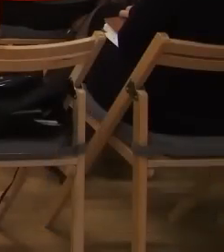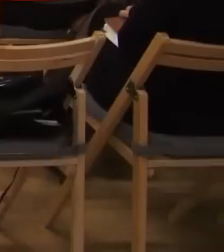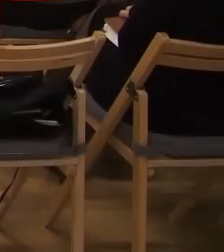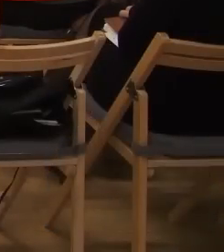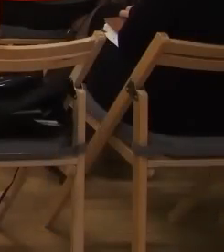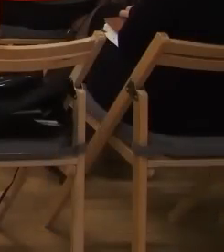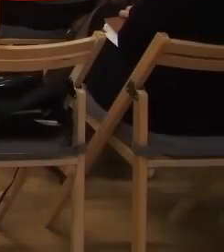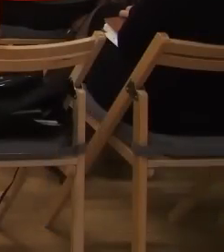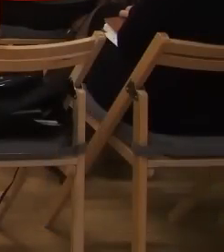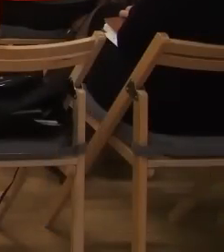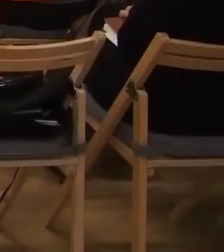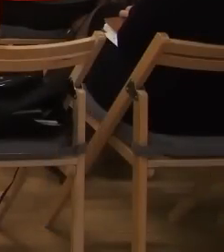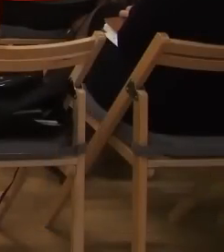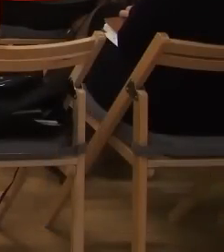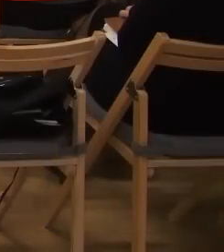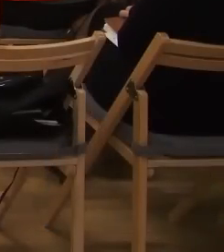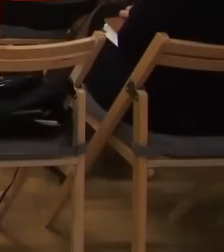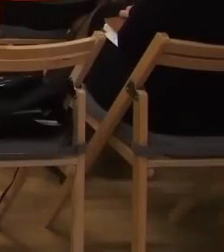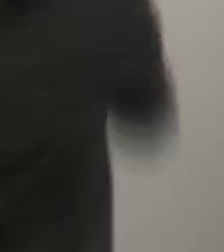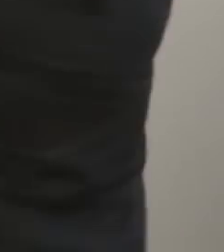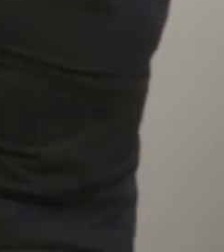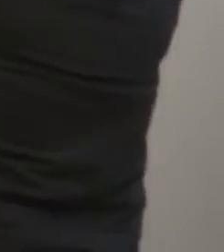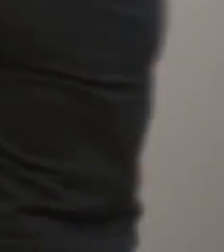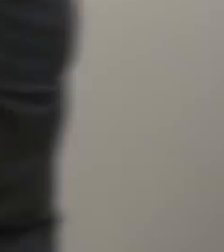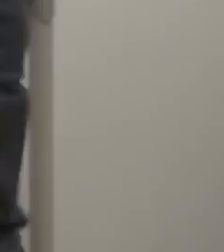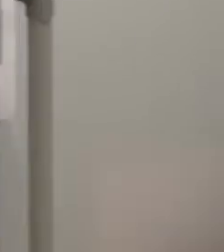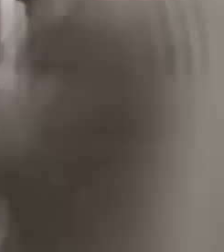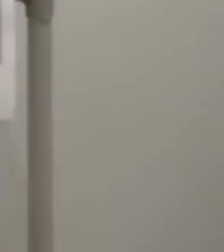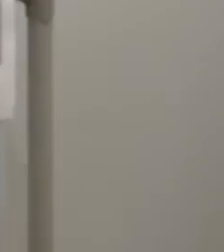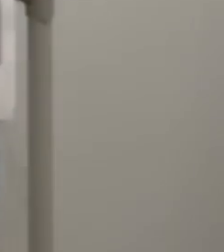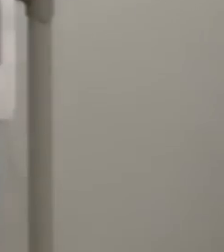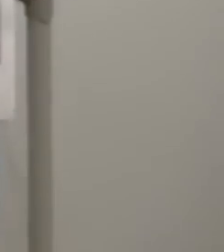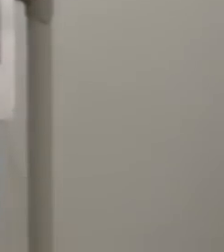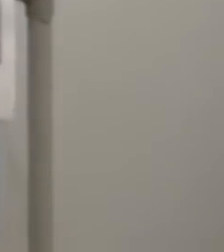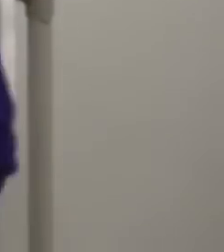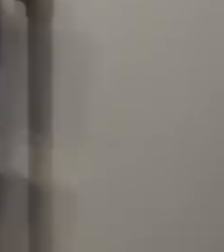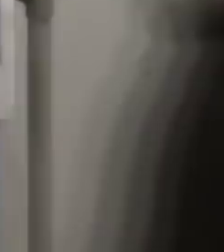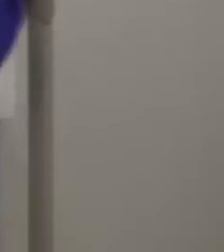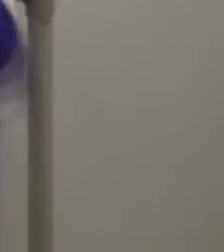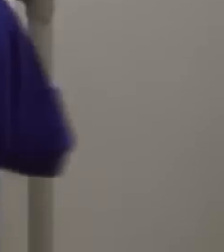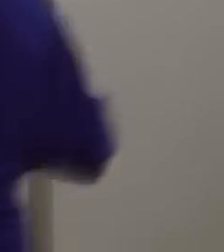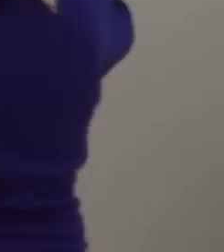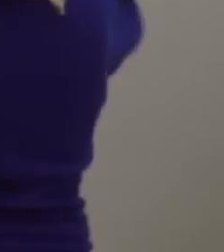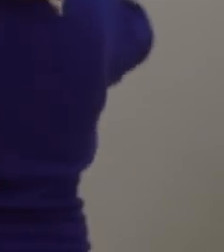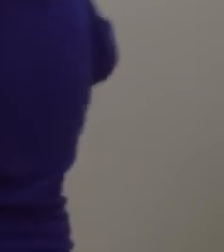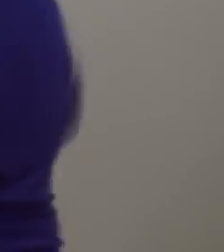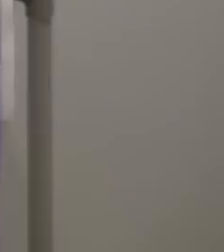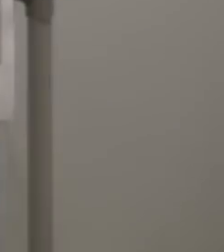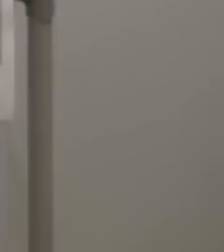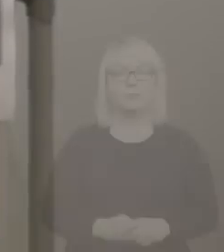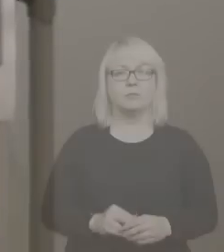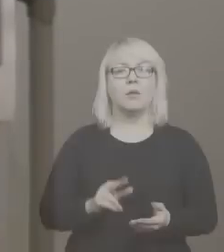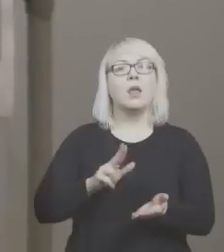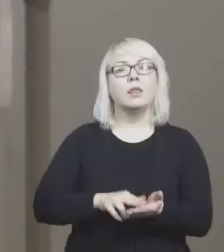pierwszą interpretacją i to, co ewentualnie jeszcze mogłoby być. O czym słyszeliście być może z waszego doświadczenia? Co widzieliście być może w jakimś muzeum,